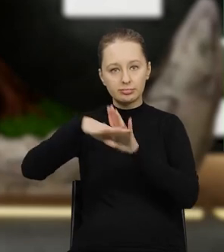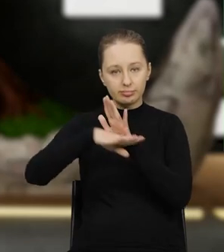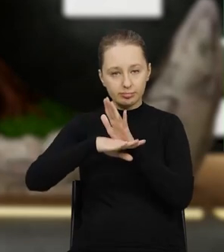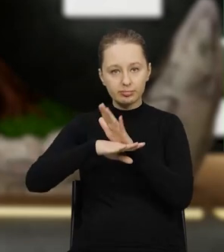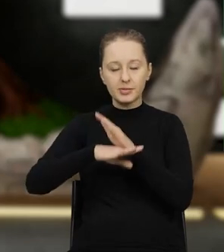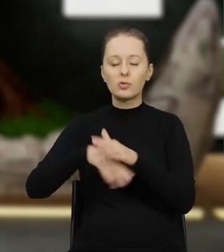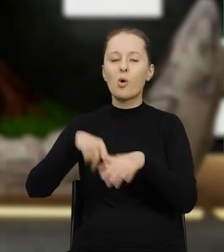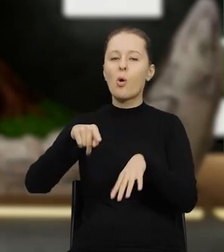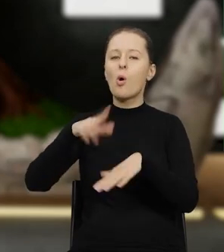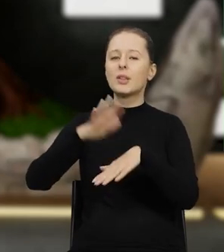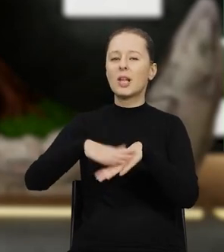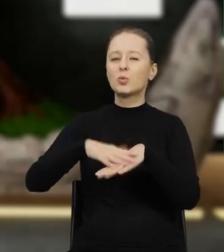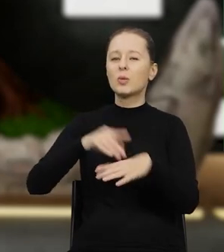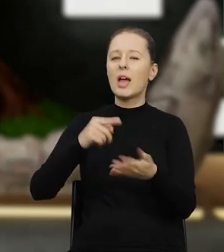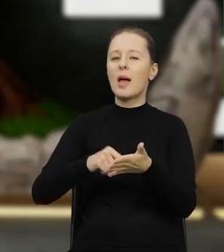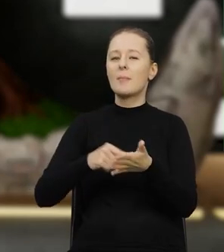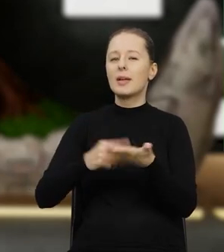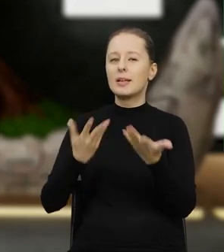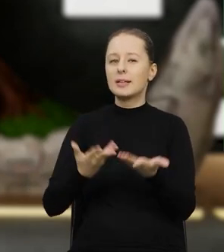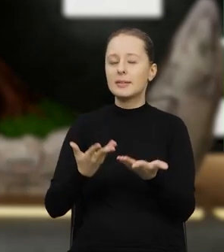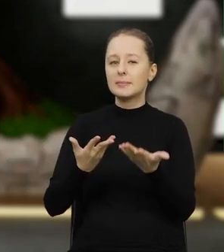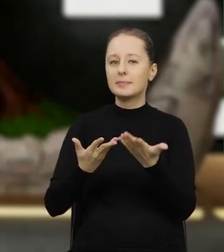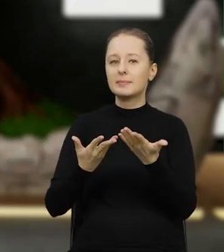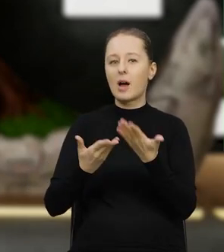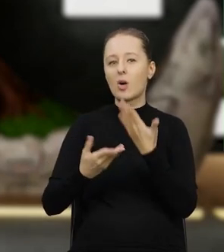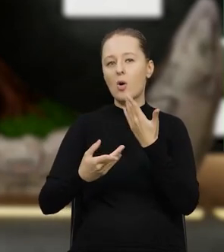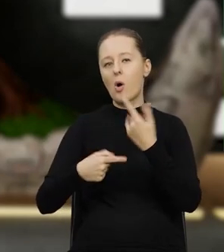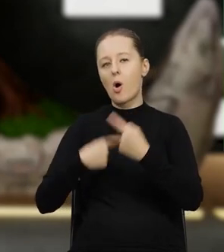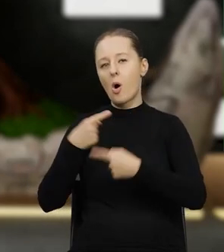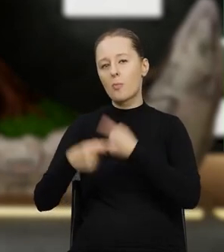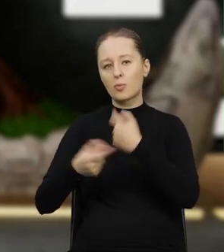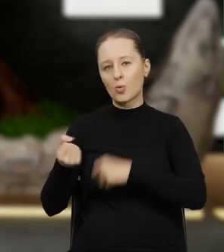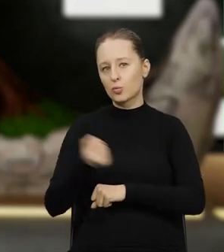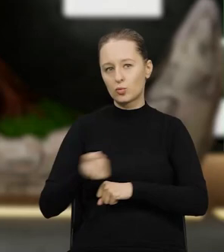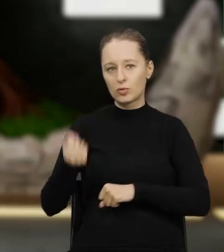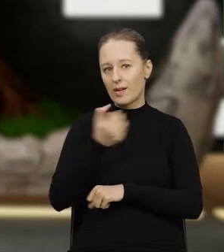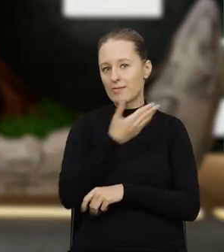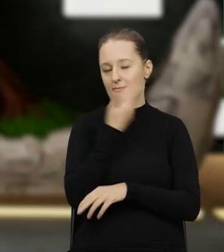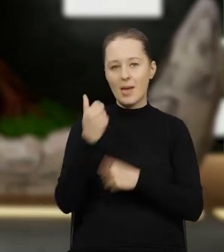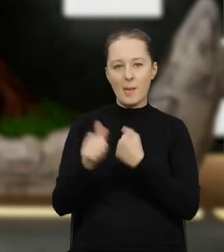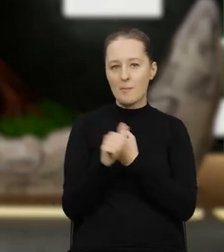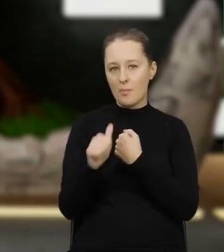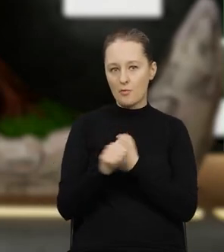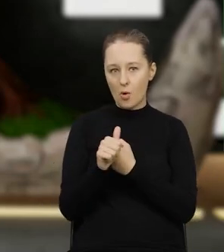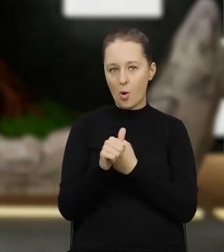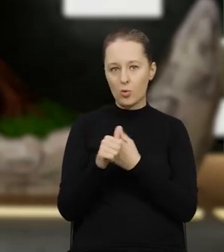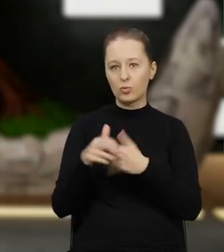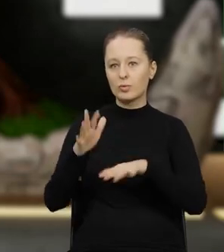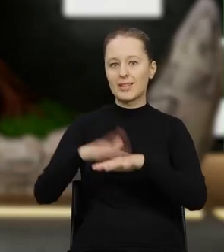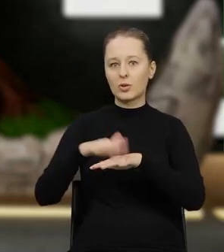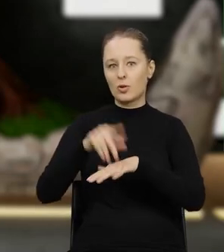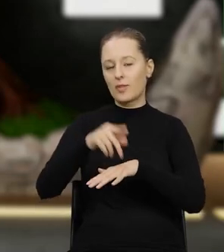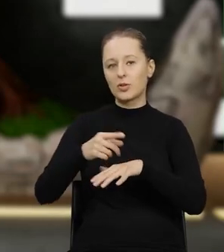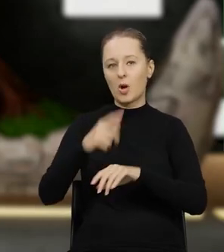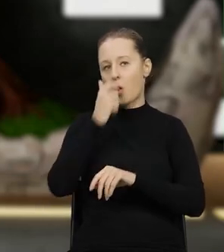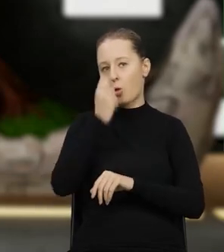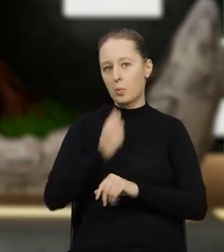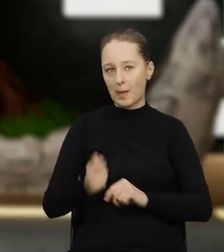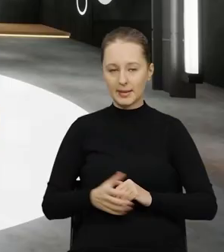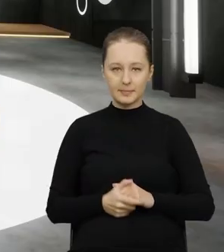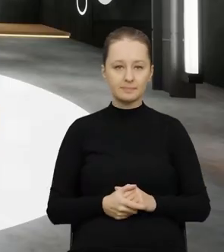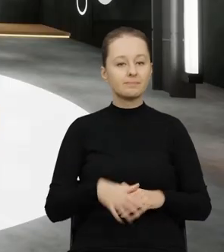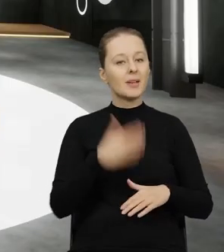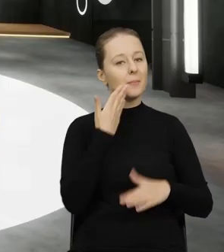przeznaczeniem to wtedy traktujemy to po prostu jako produkt używany nie ma wtedy powodu traktować tego jako